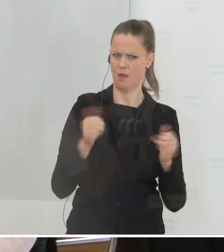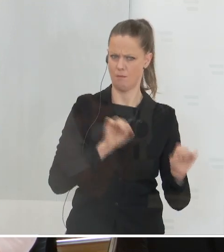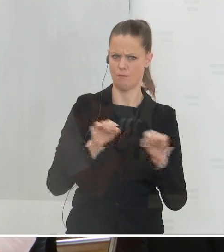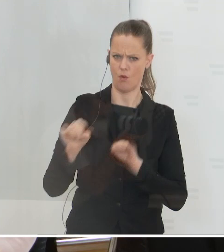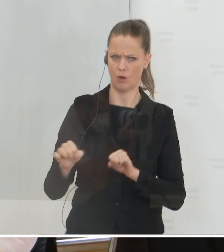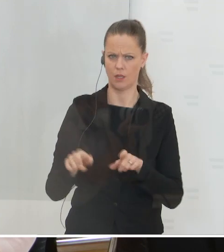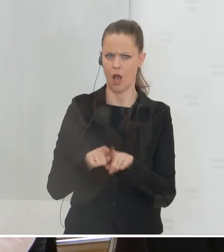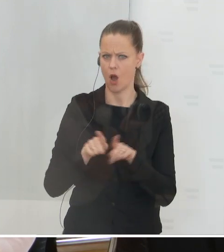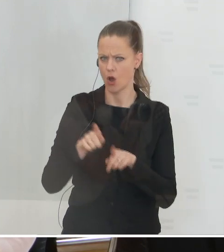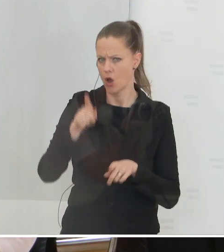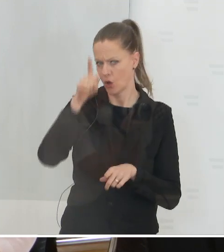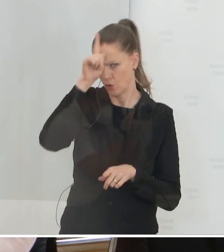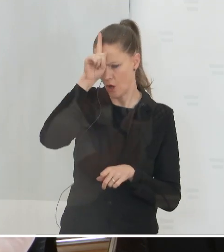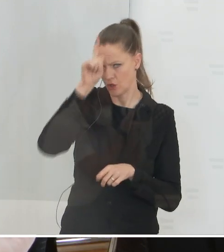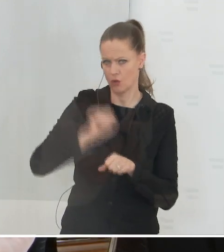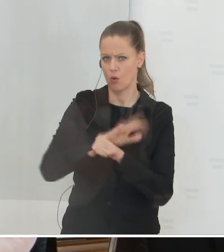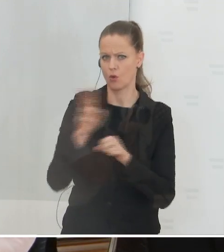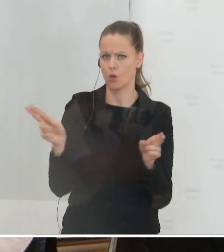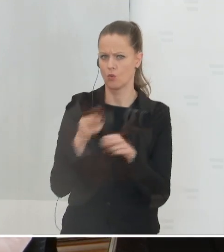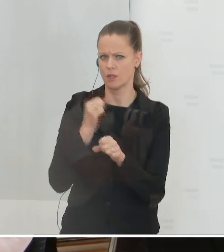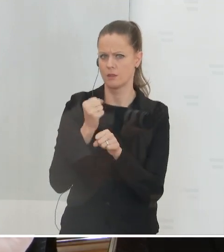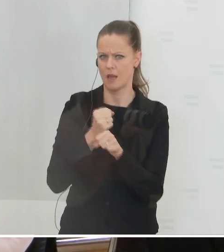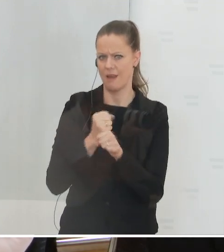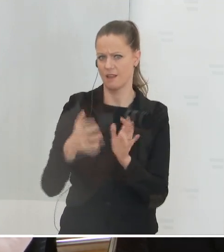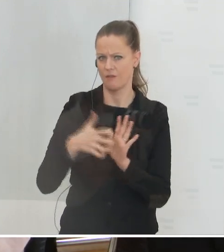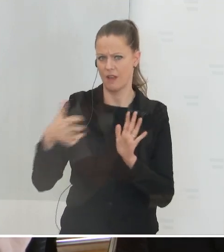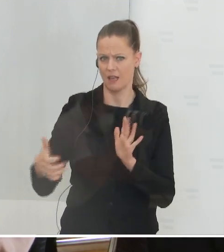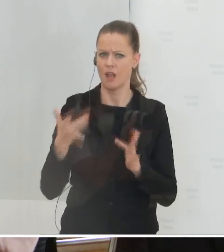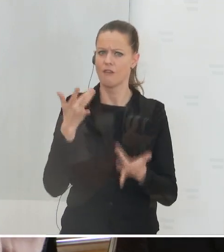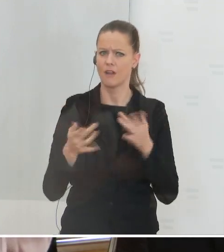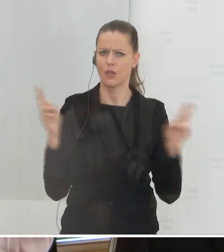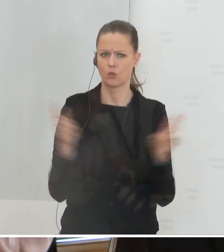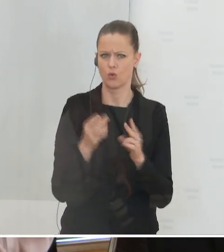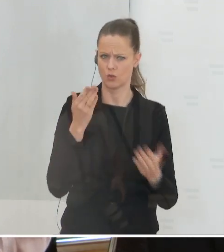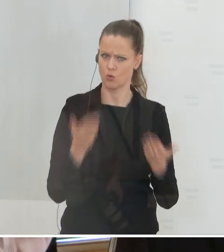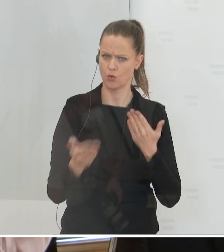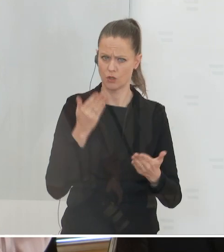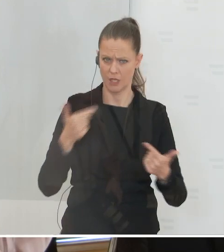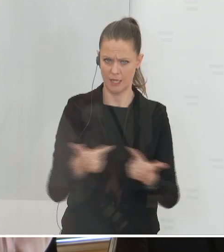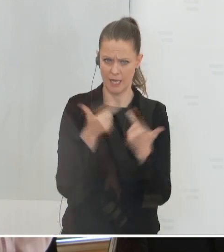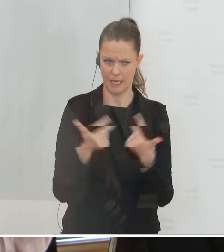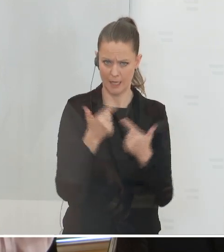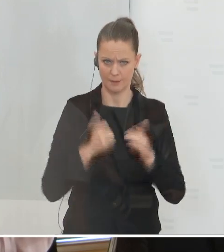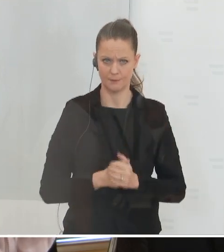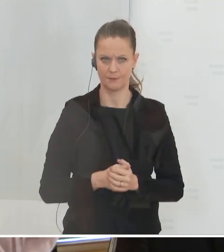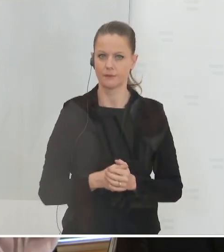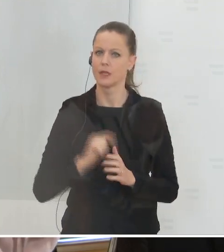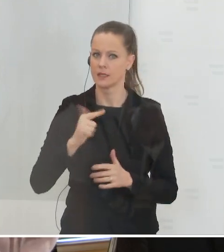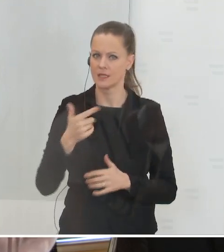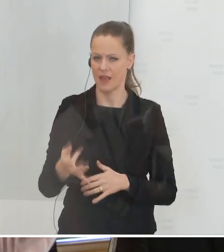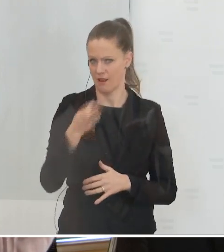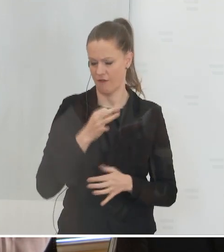Deutschland die Corona-Kurzarbeit auch verlängert. Können Sie da bitte kurz auf die Unterschiede eingehen? Ich beginne mit der zweiten Frage, wenn ich darf.